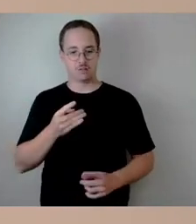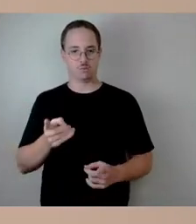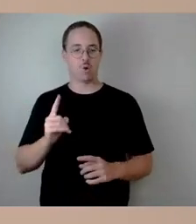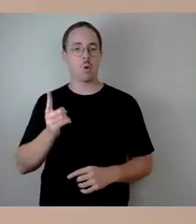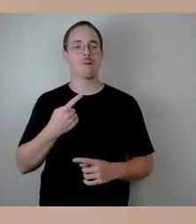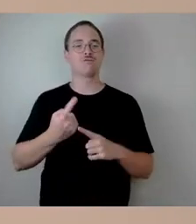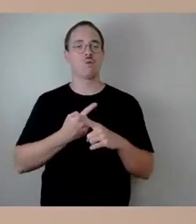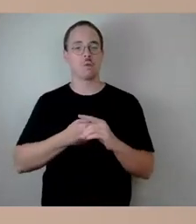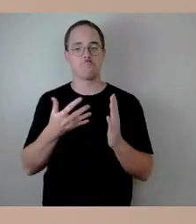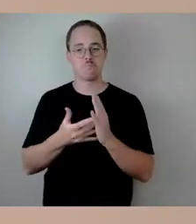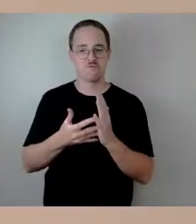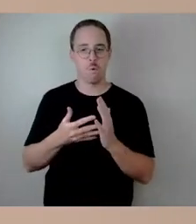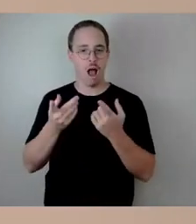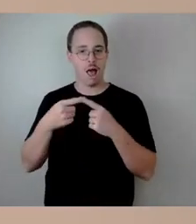durchführen,